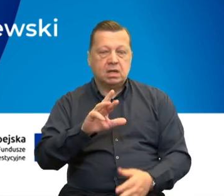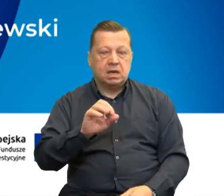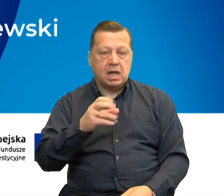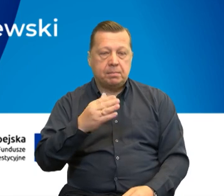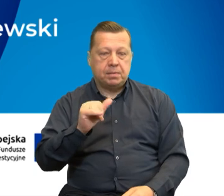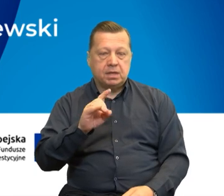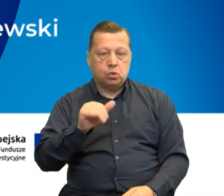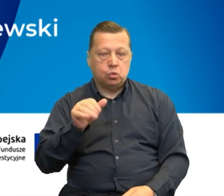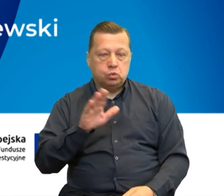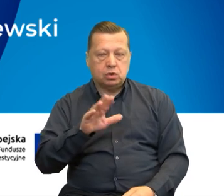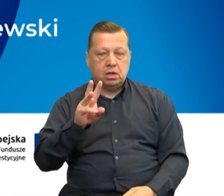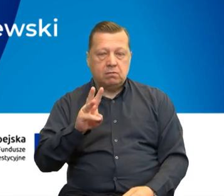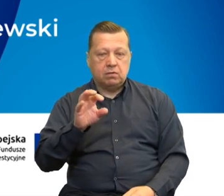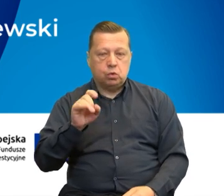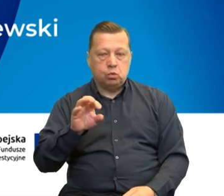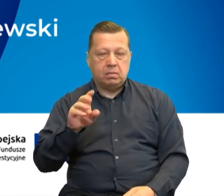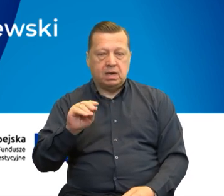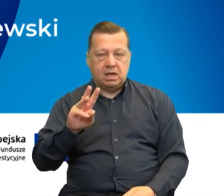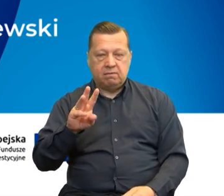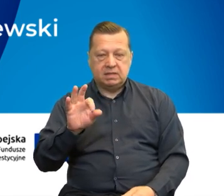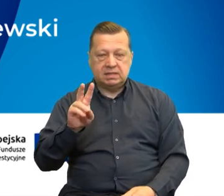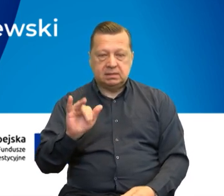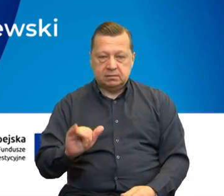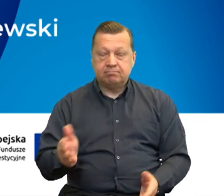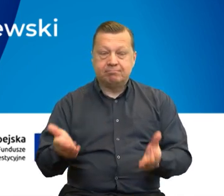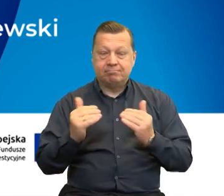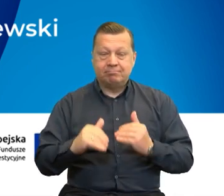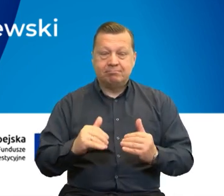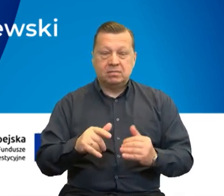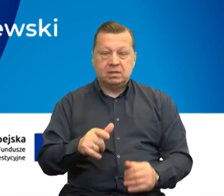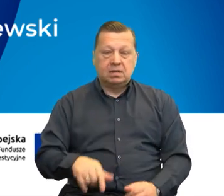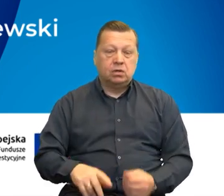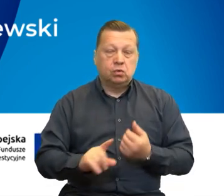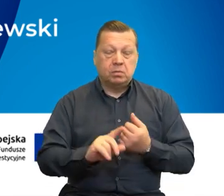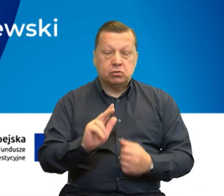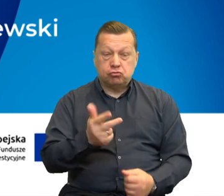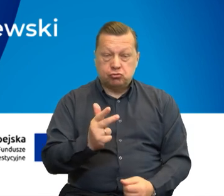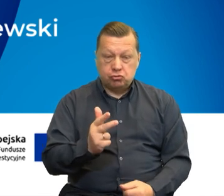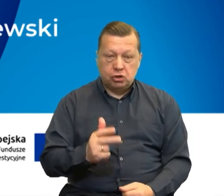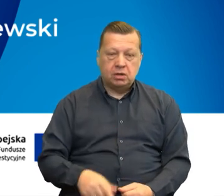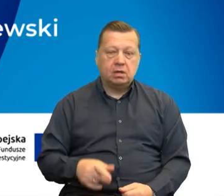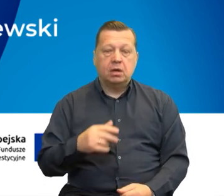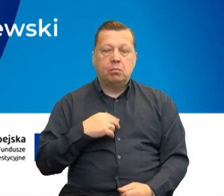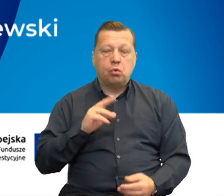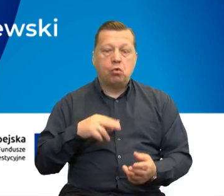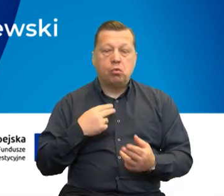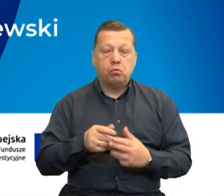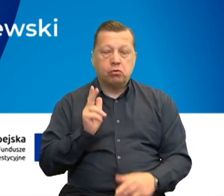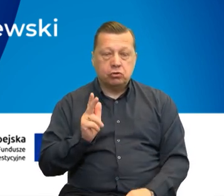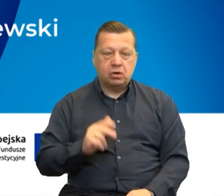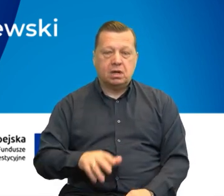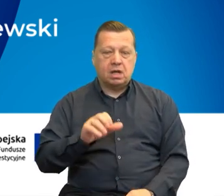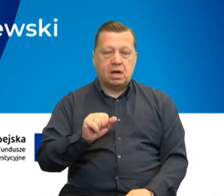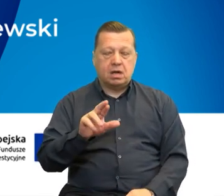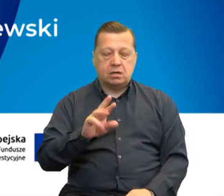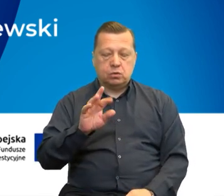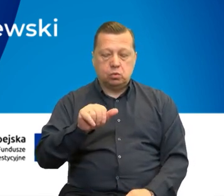Pan Reminiusz Wróblewski. A najszybciej na pytanie numer trzy i poprawnie odpowiedział Pan Artur